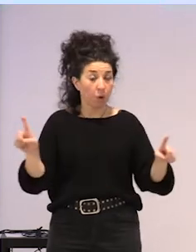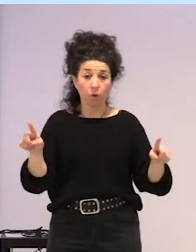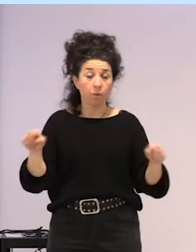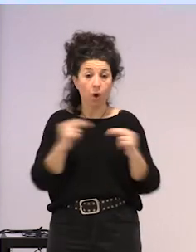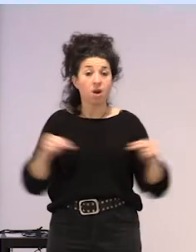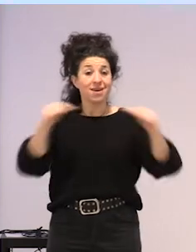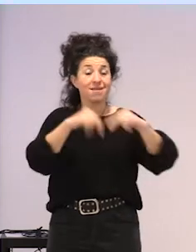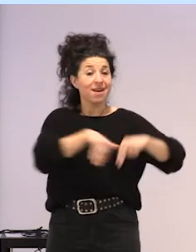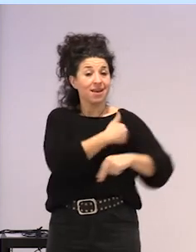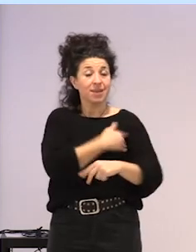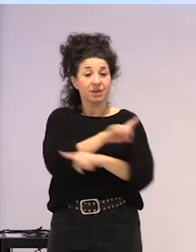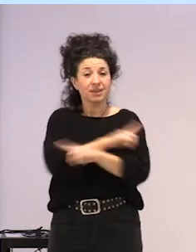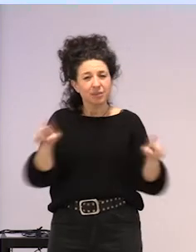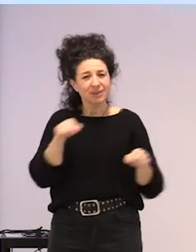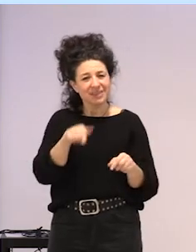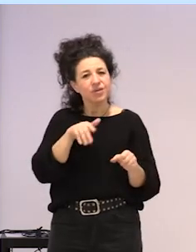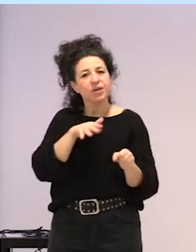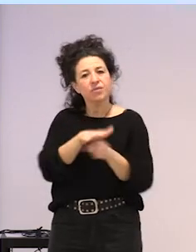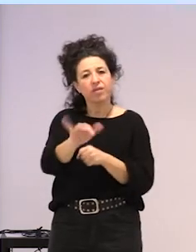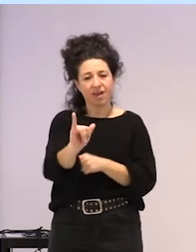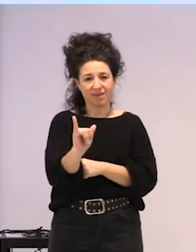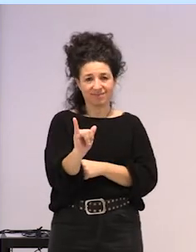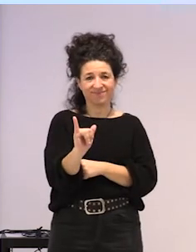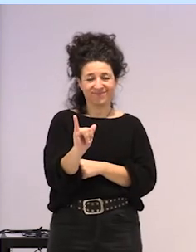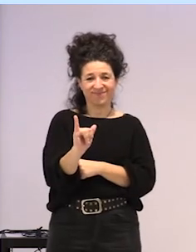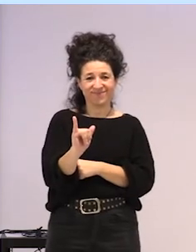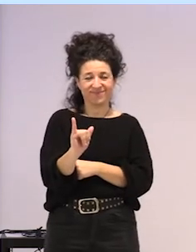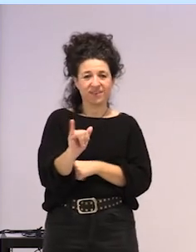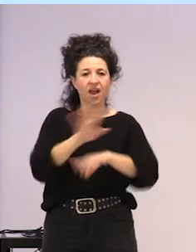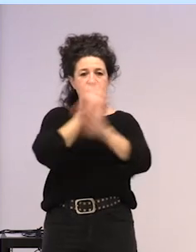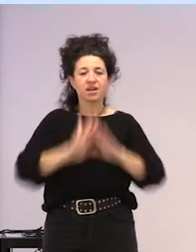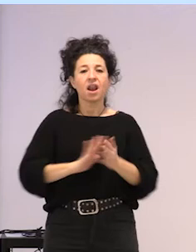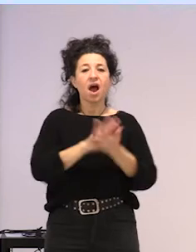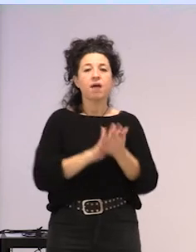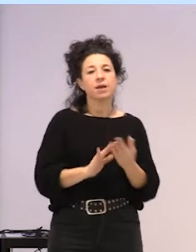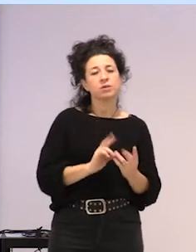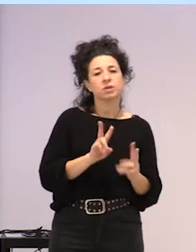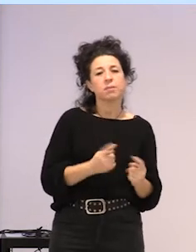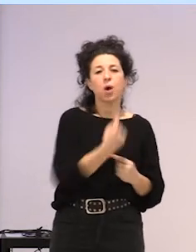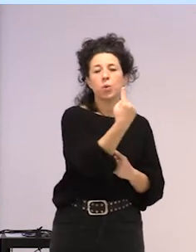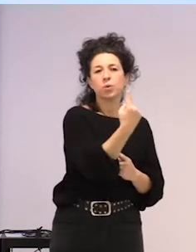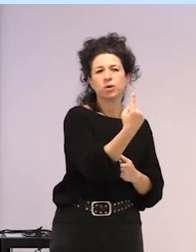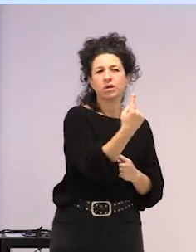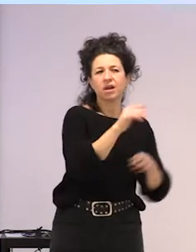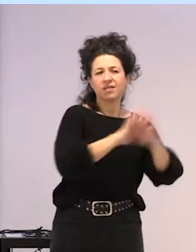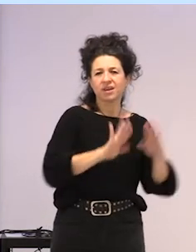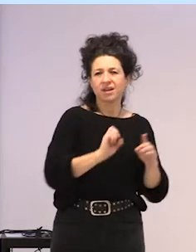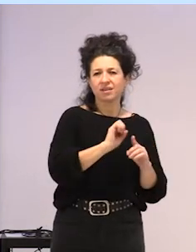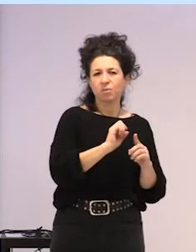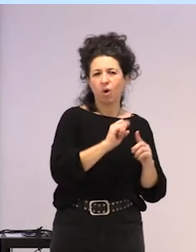ez? Eta horrekera gina dauka, eta askotan ari gara, gauza baten inguruan itzegiten, eta, gauza ezberdinak dira, ez? Edo,